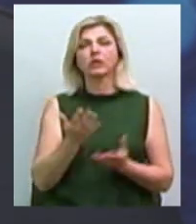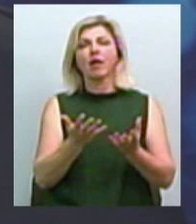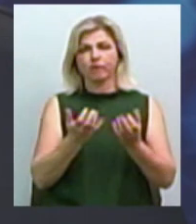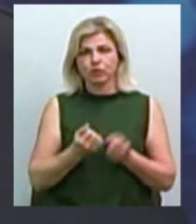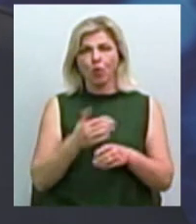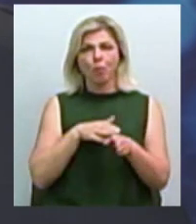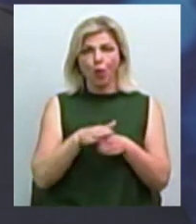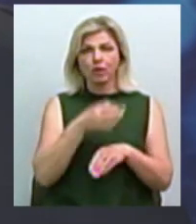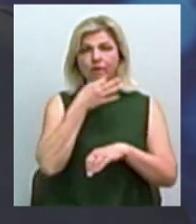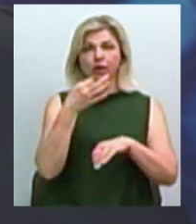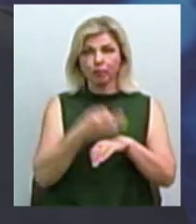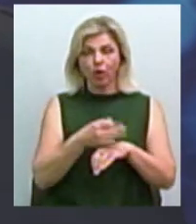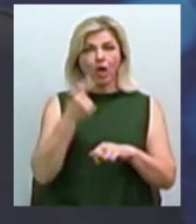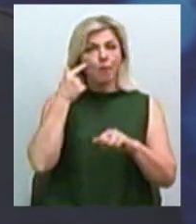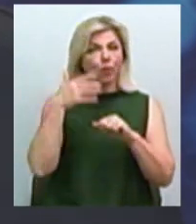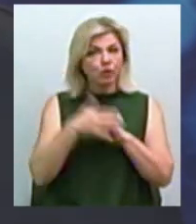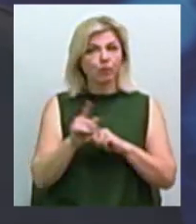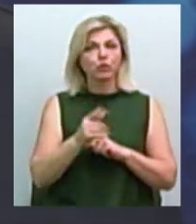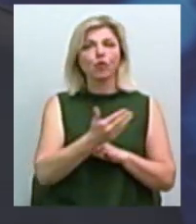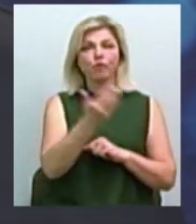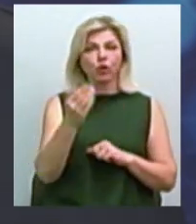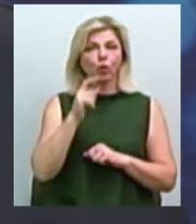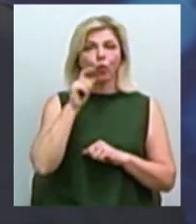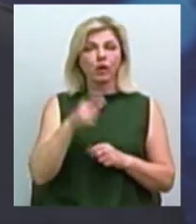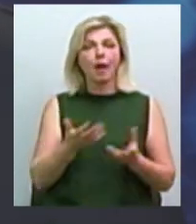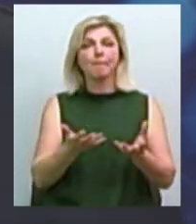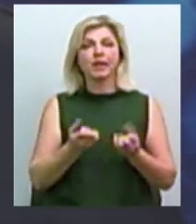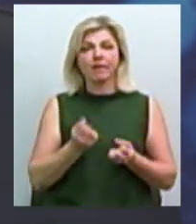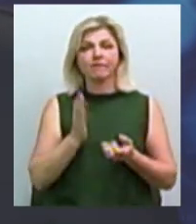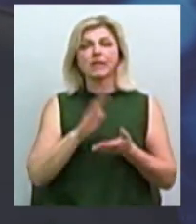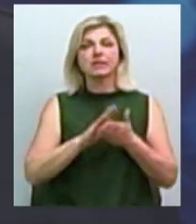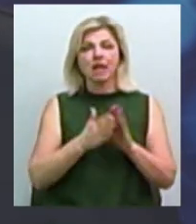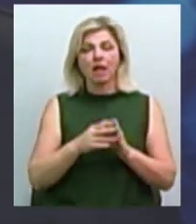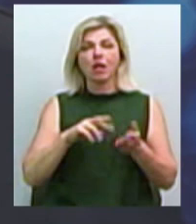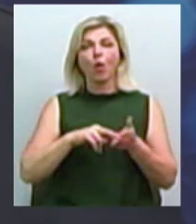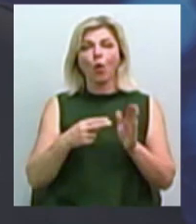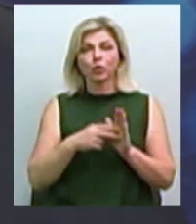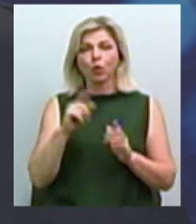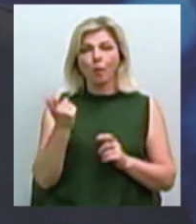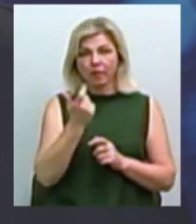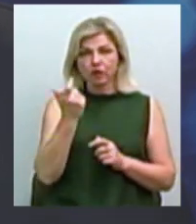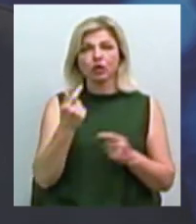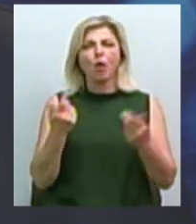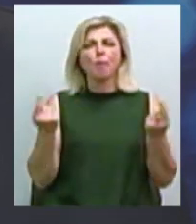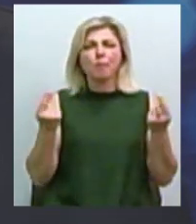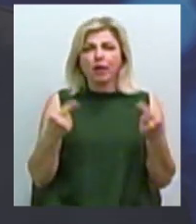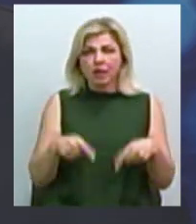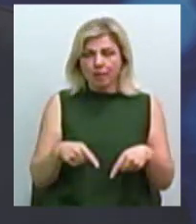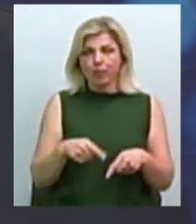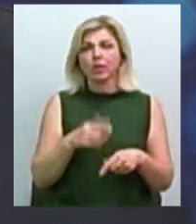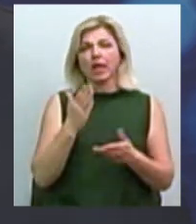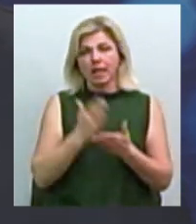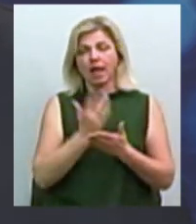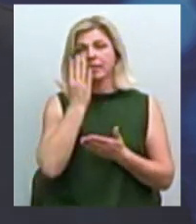відповідальність. І тому, розуміючи, що вони Україну прийняли в стані економічного повного занепаду, то, звісно, є